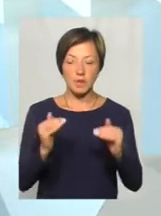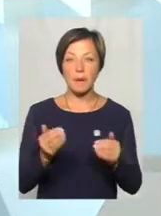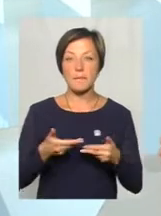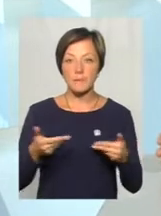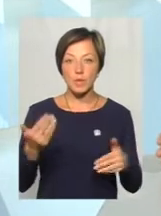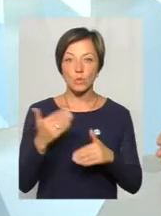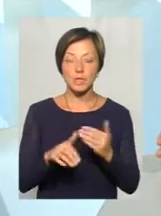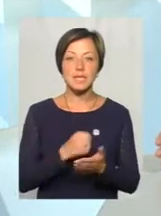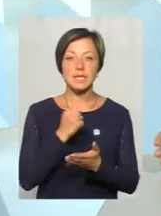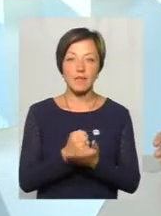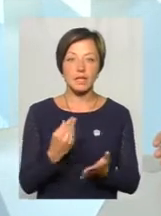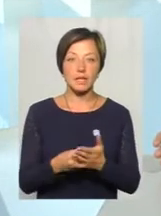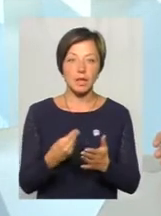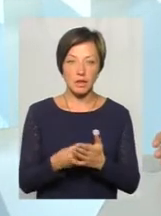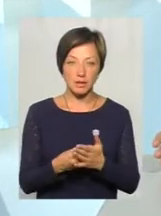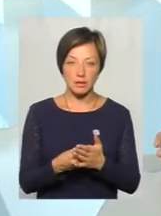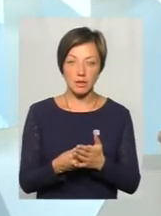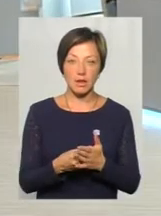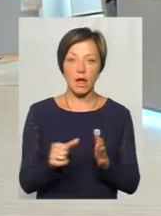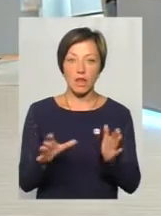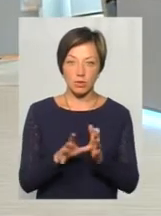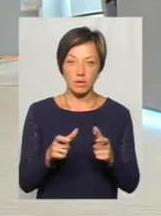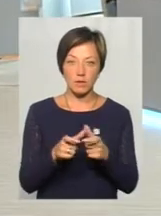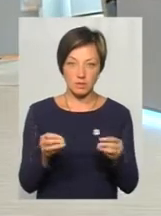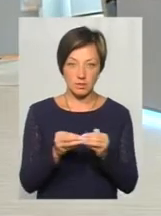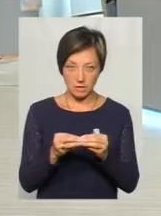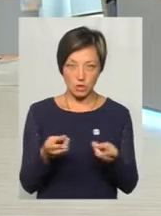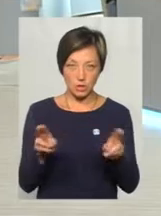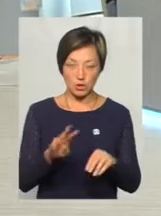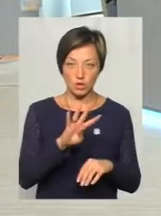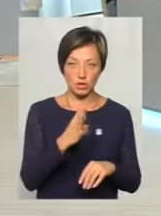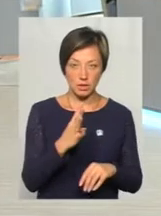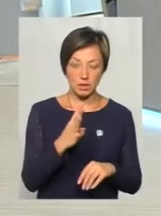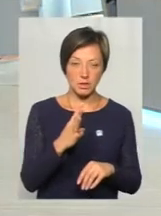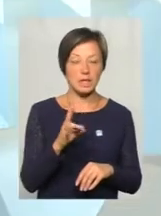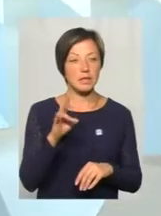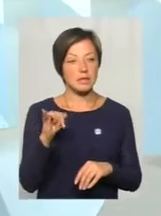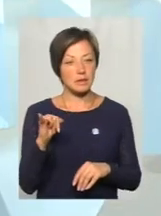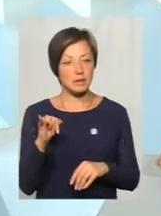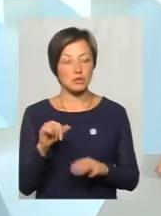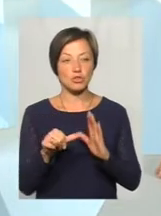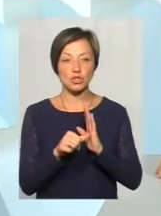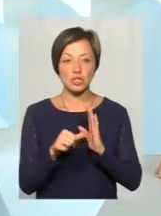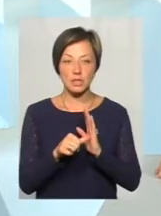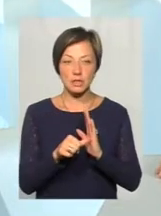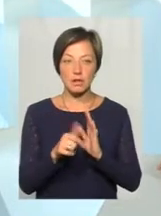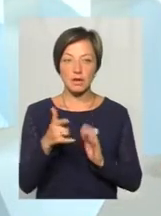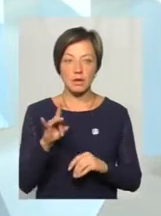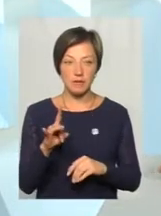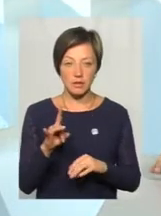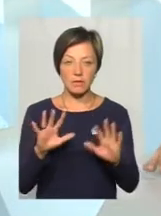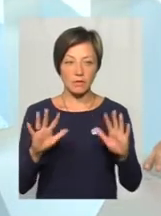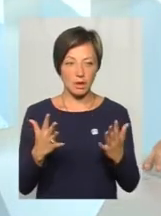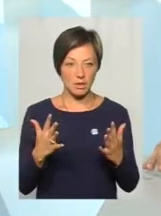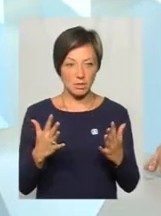власне, вже затвердили тарифи при електронному квитку. Тобто, ці тарифи і залишаться 4 гривні? Ні, не так, гривень у